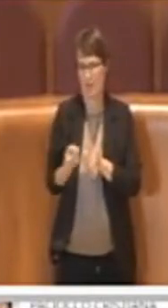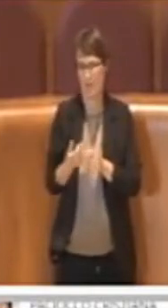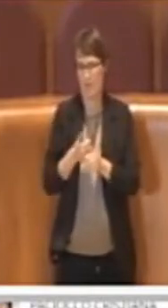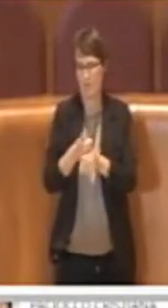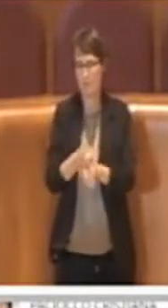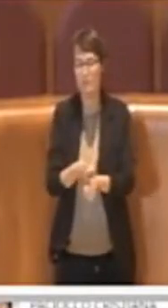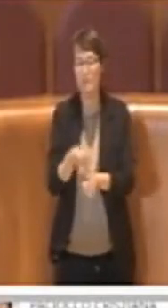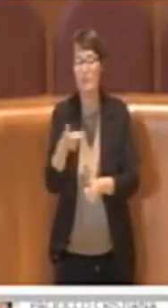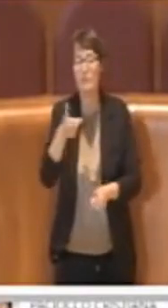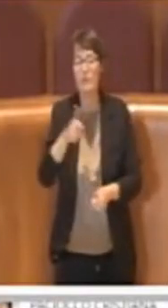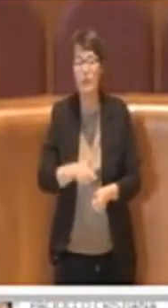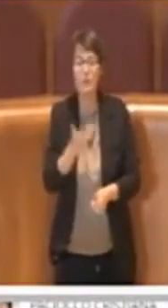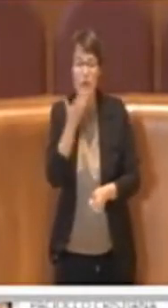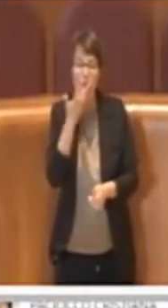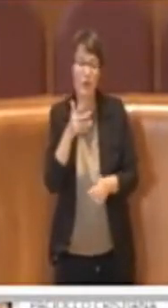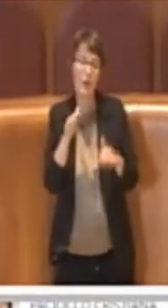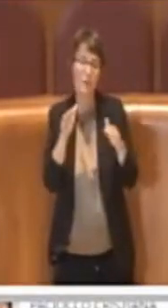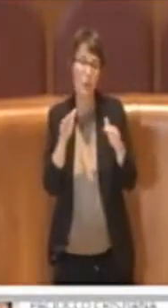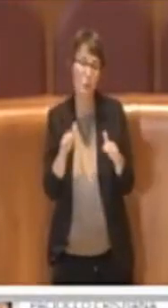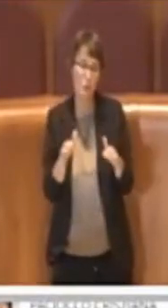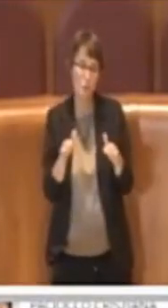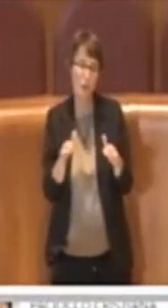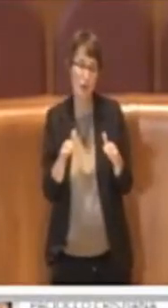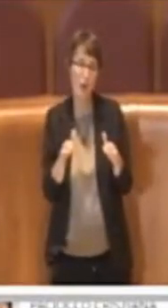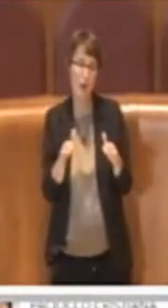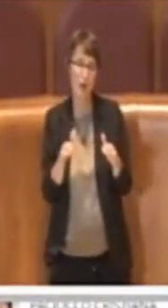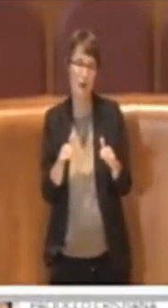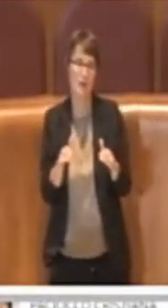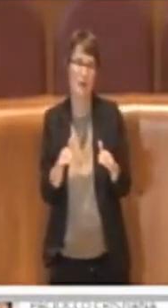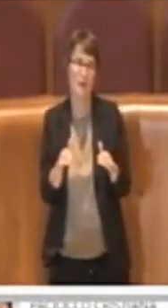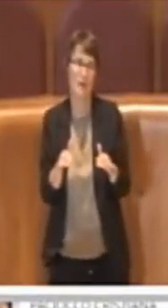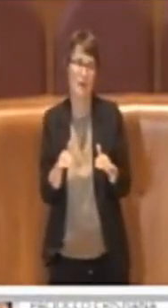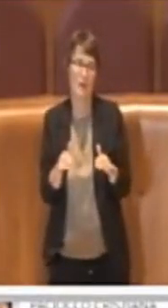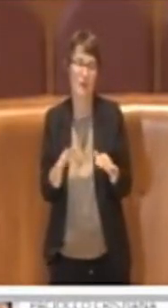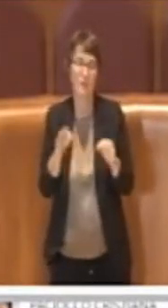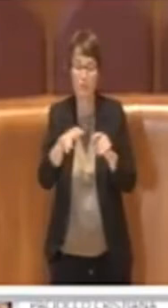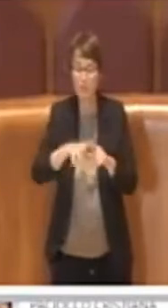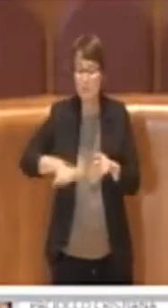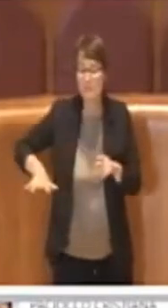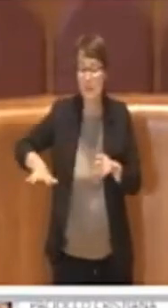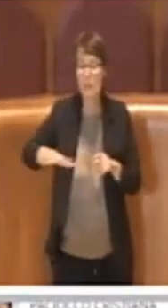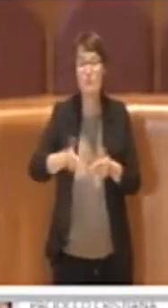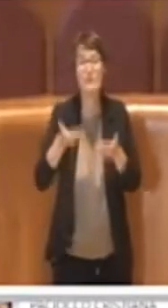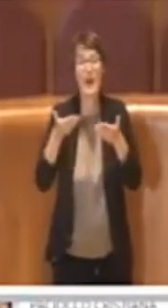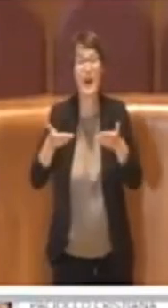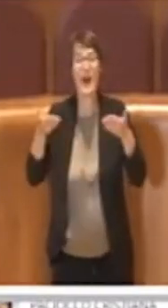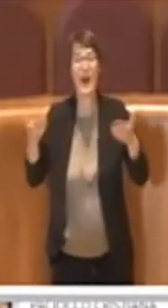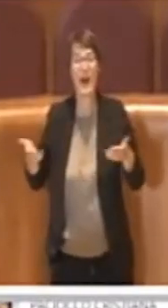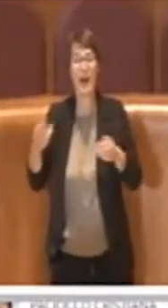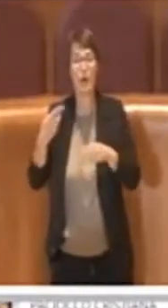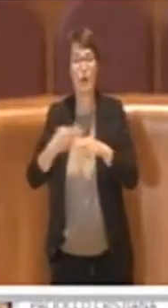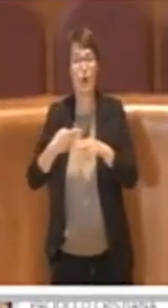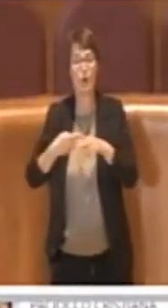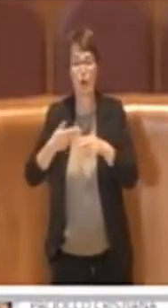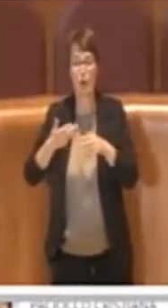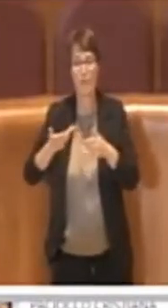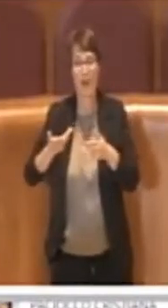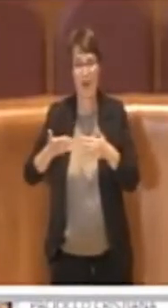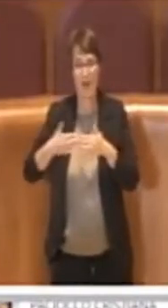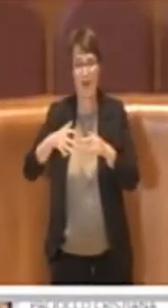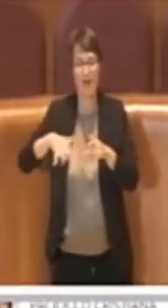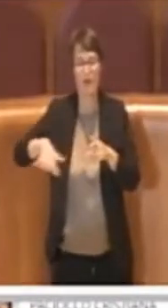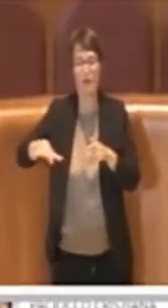una parte proprio di agroromano che è quasi l'ultimo